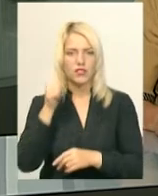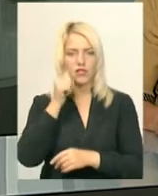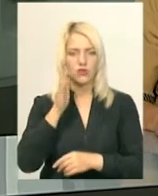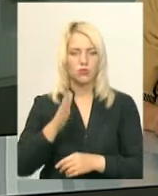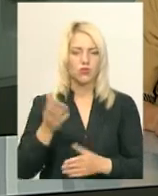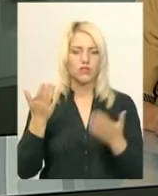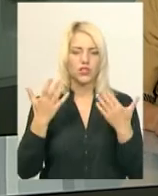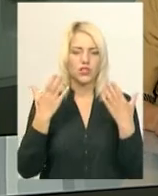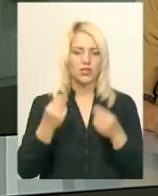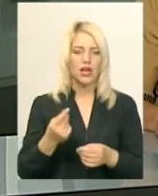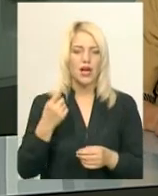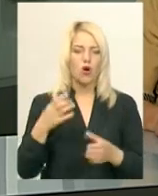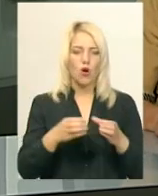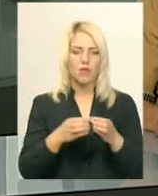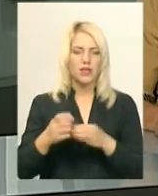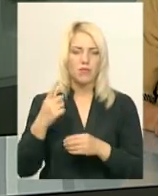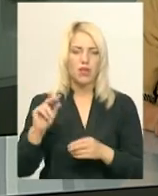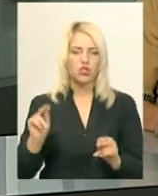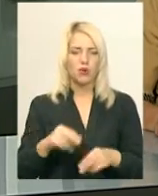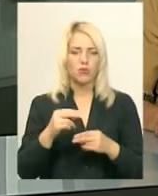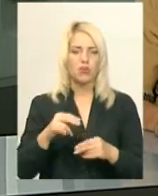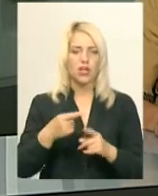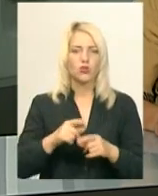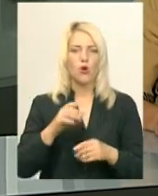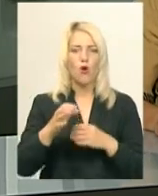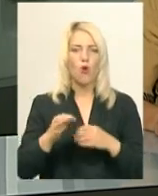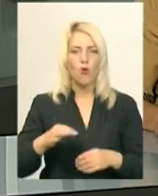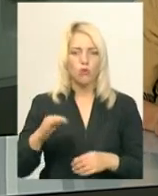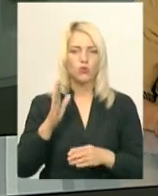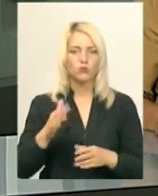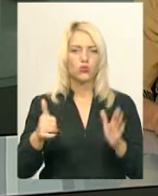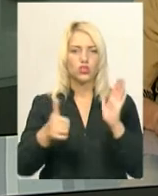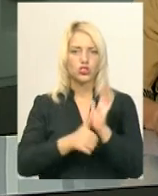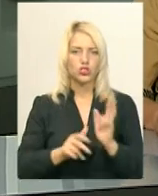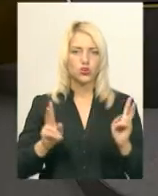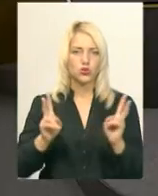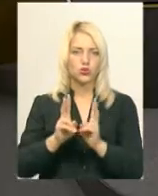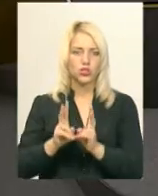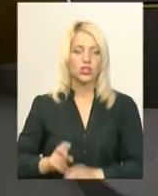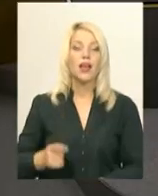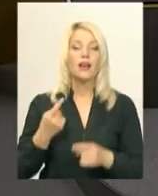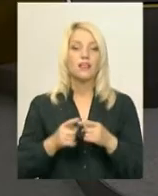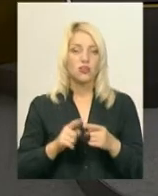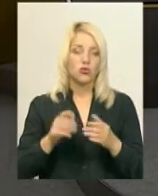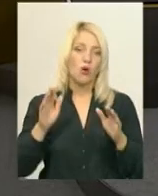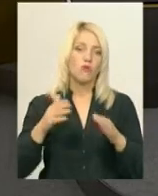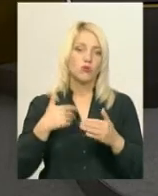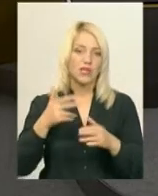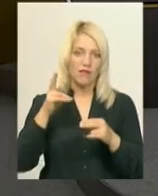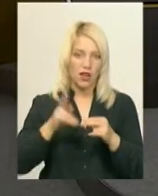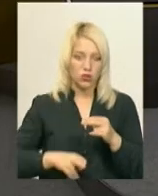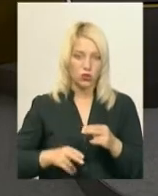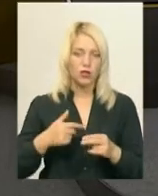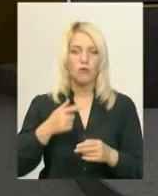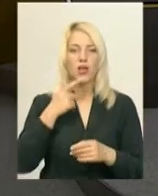команди першої ліги чемпіонату області. За суботу, неділю відбудеться шість зустрічей. На цьому наш випуск завершено і нам